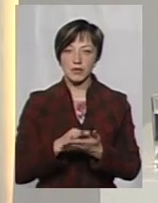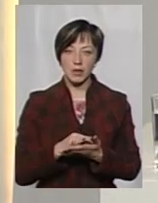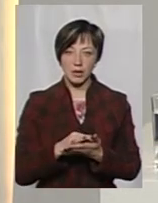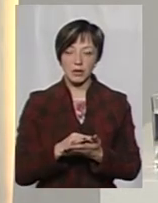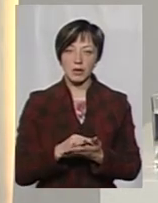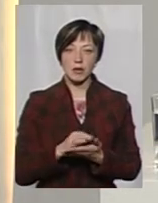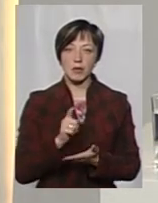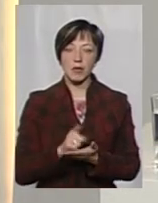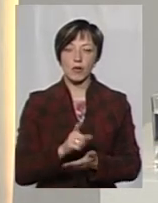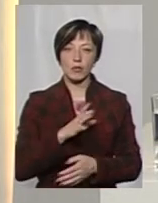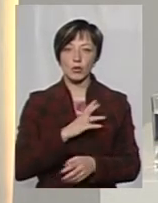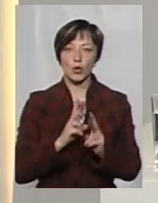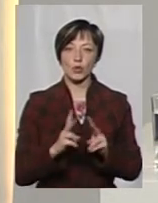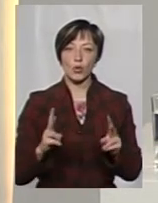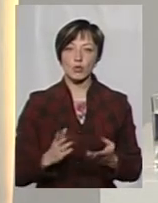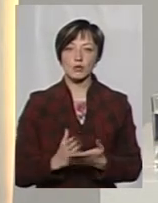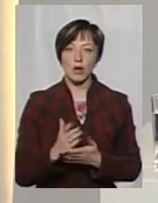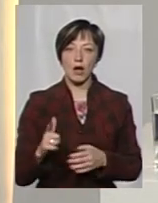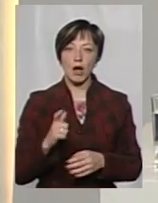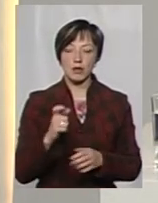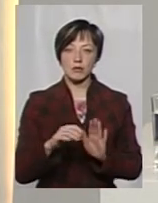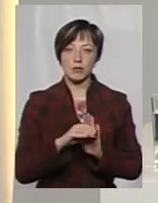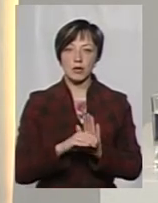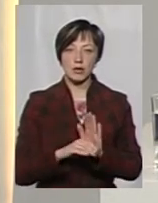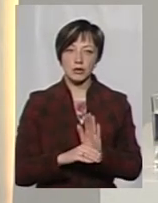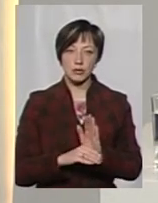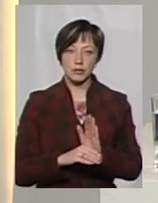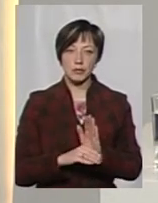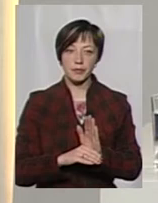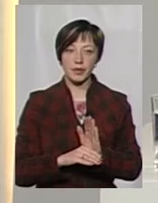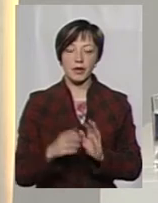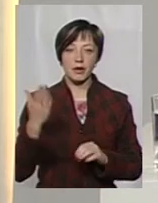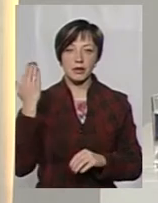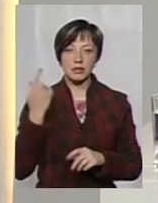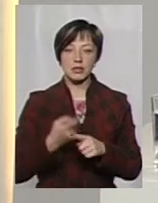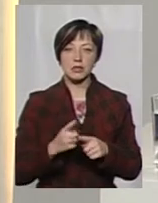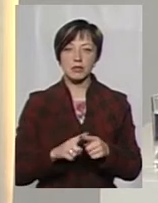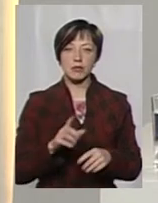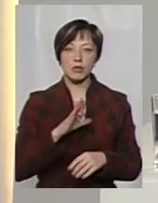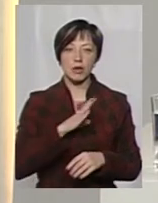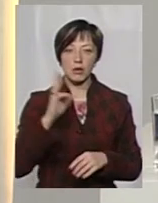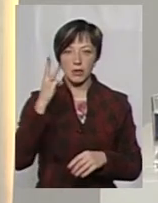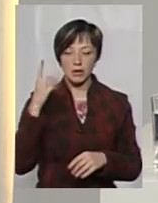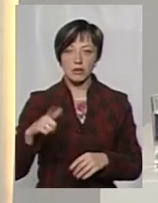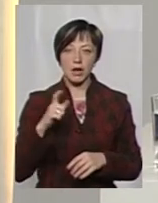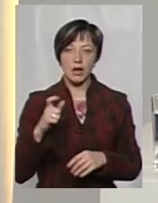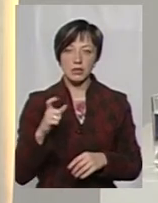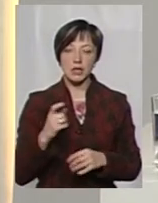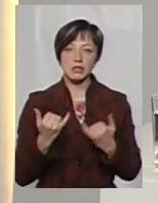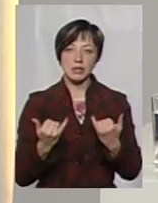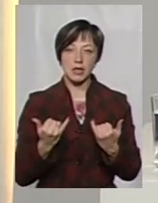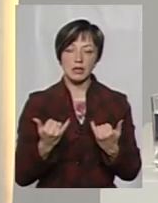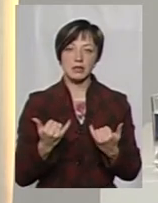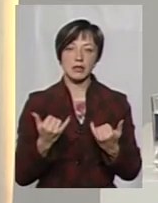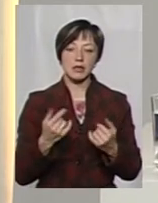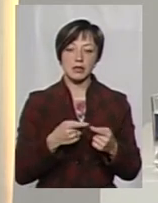мають бути ті, хто обслуговує газові мережи. Раніше це була Хмельницьк газ, зараз,